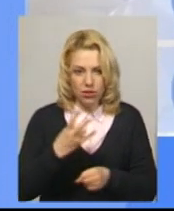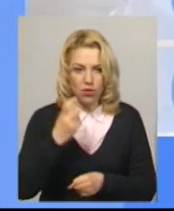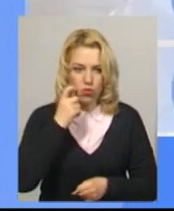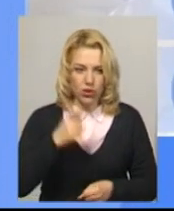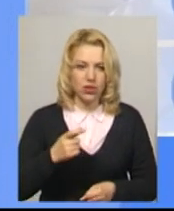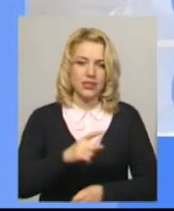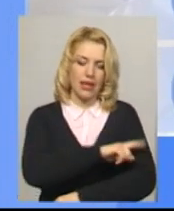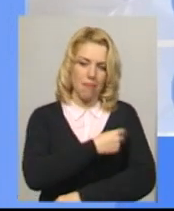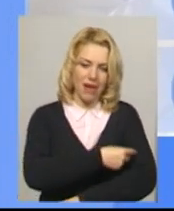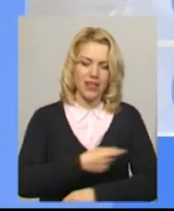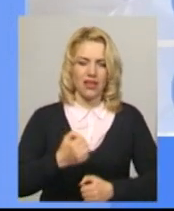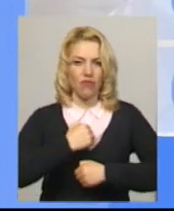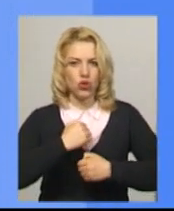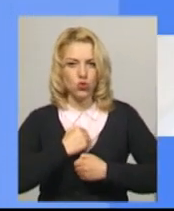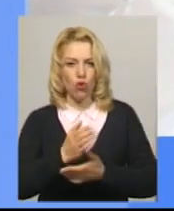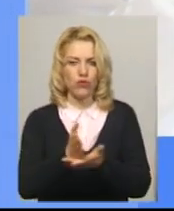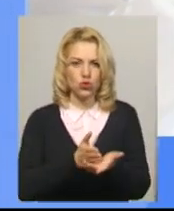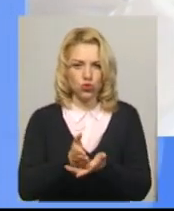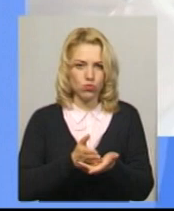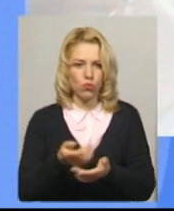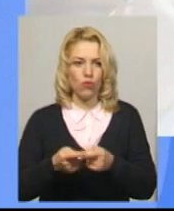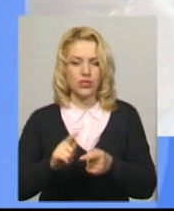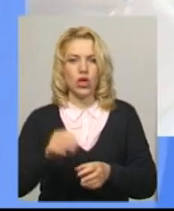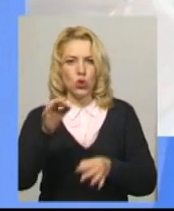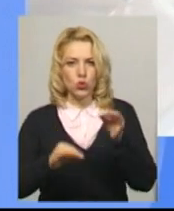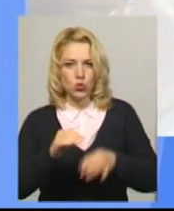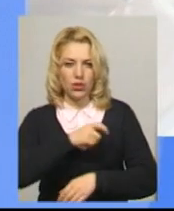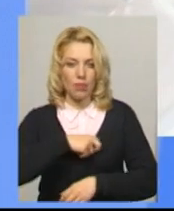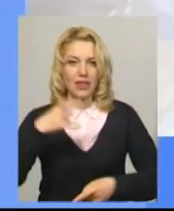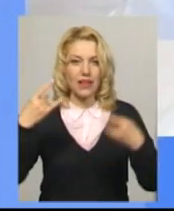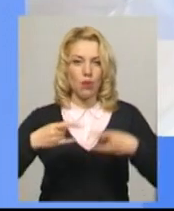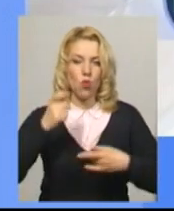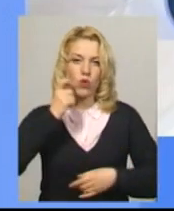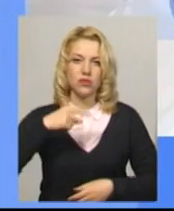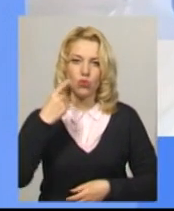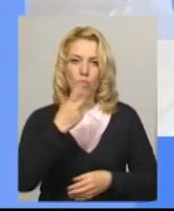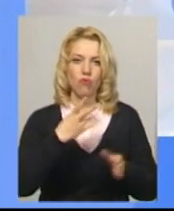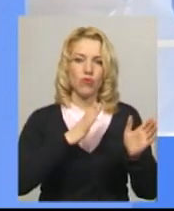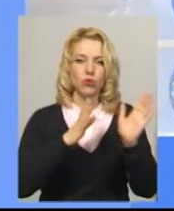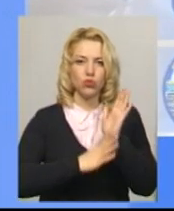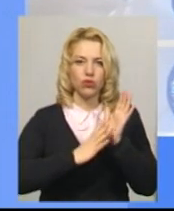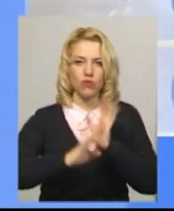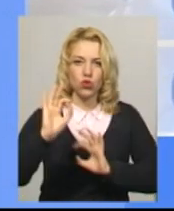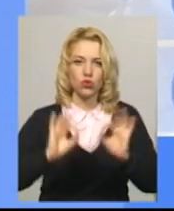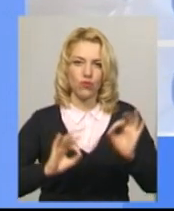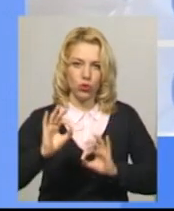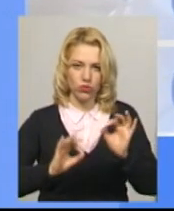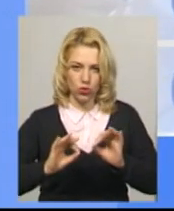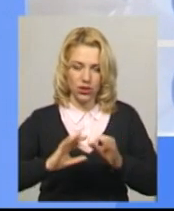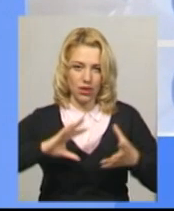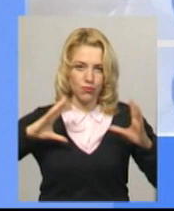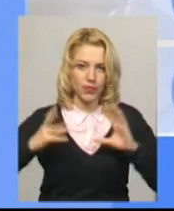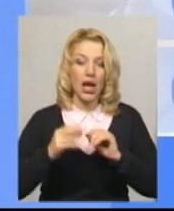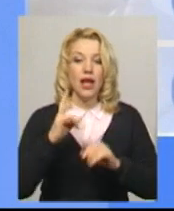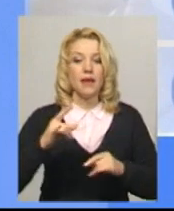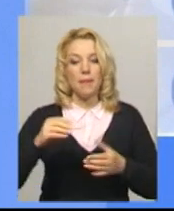військові, судді, а також президент і депутати. На телебаченні українською має бути 90% контенту. У пресі